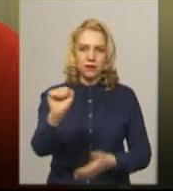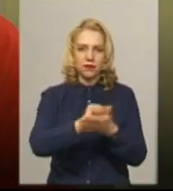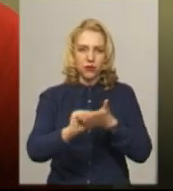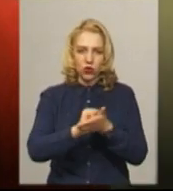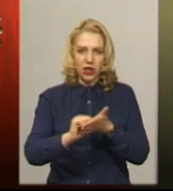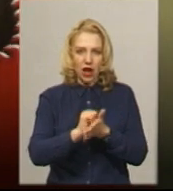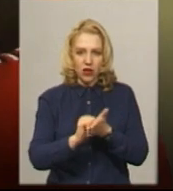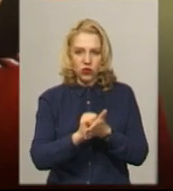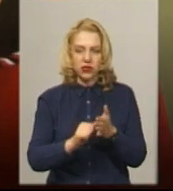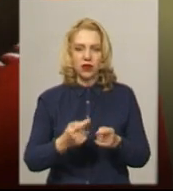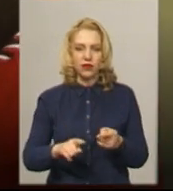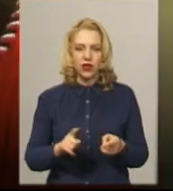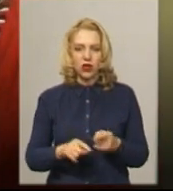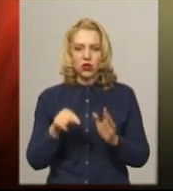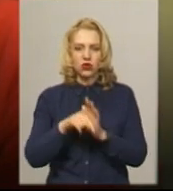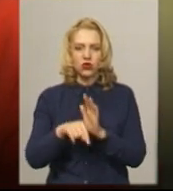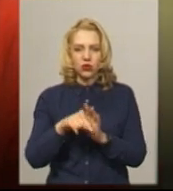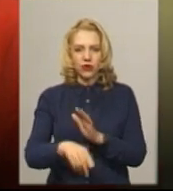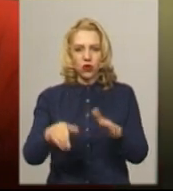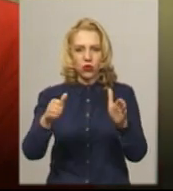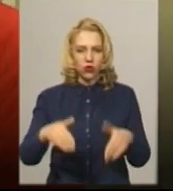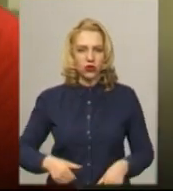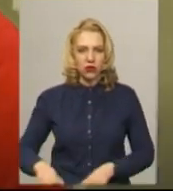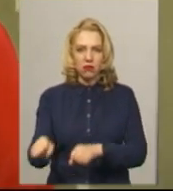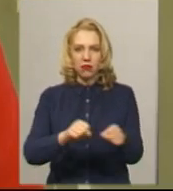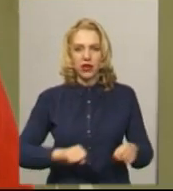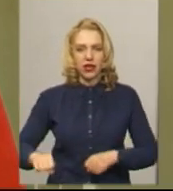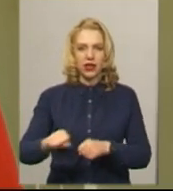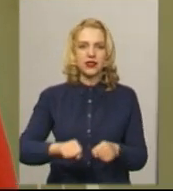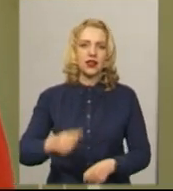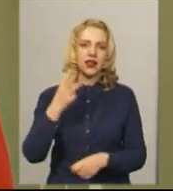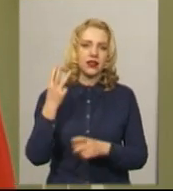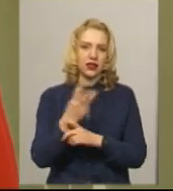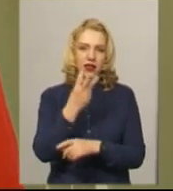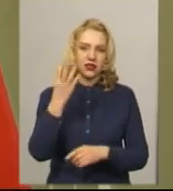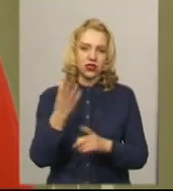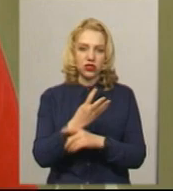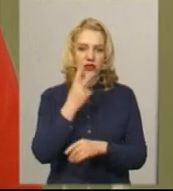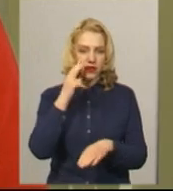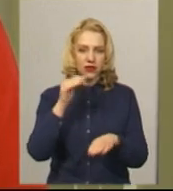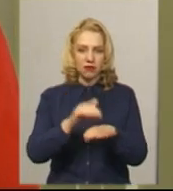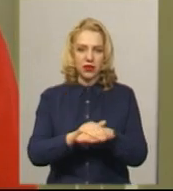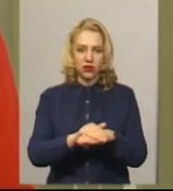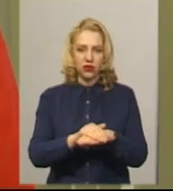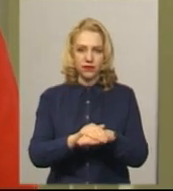стосовно цього коридора миється по три-чотири рази, замітно все,